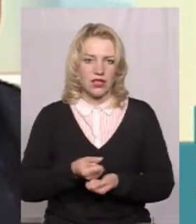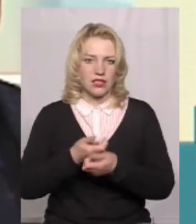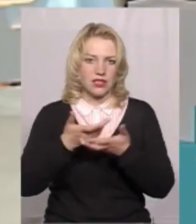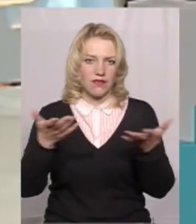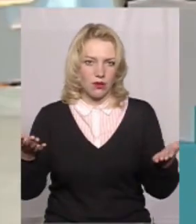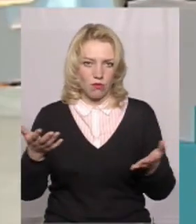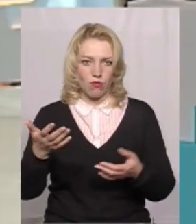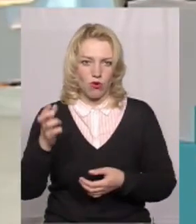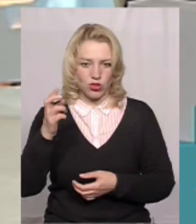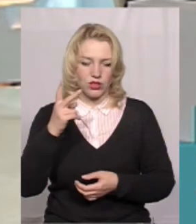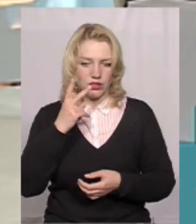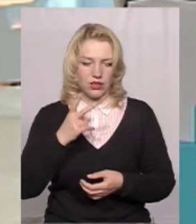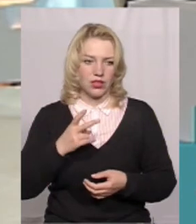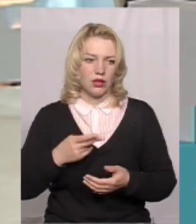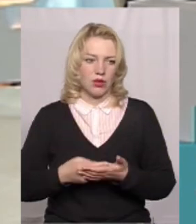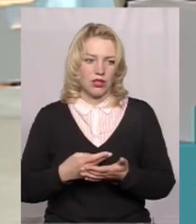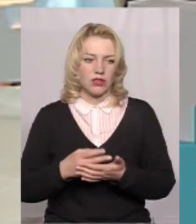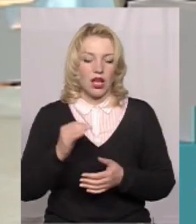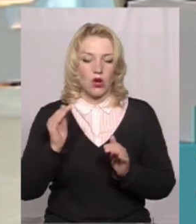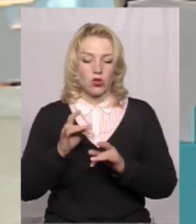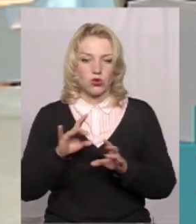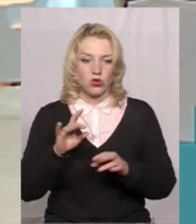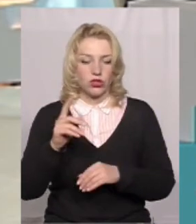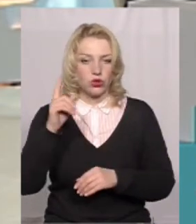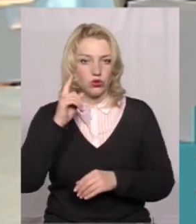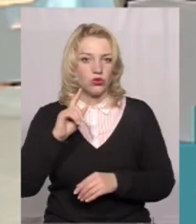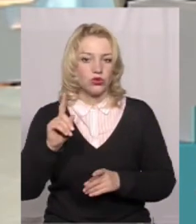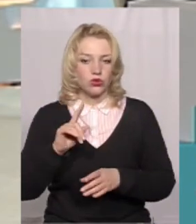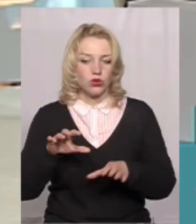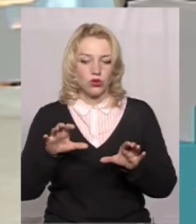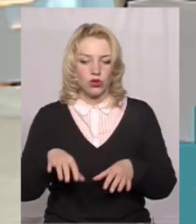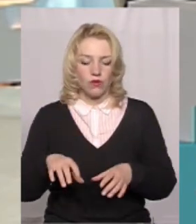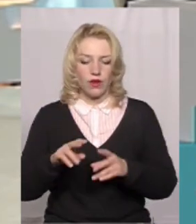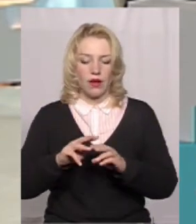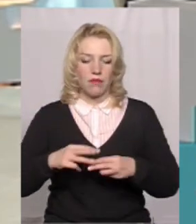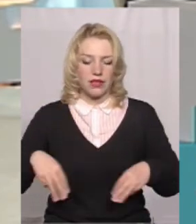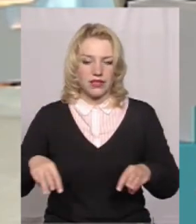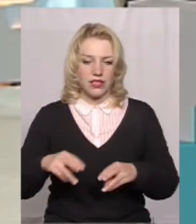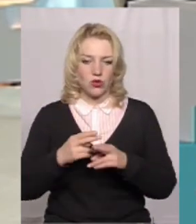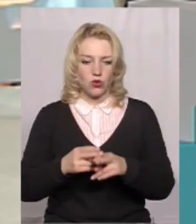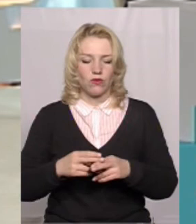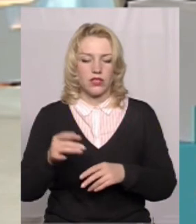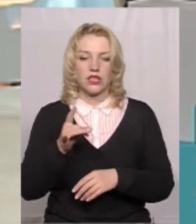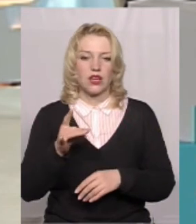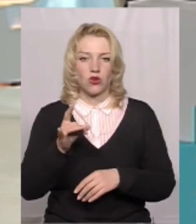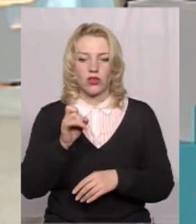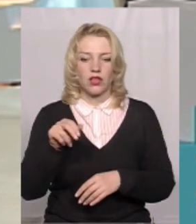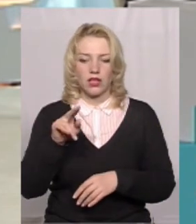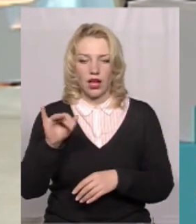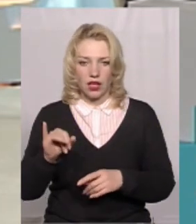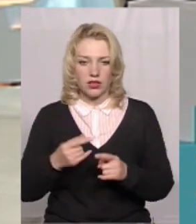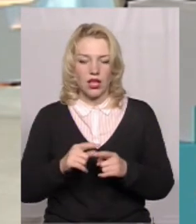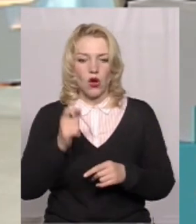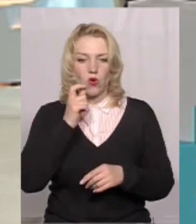робити висновки? Ми у сюжеті чули, що голова Президії Ради Дунеєвецької районної організації Українського